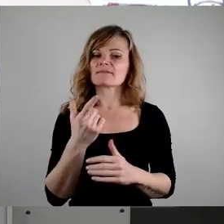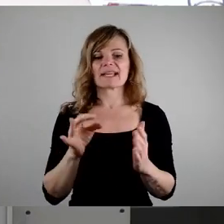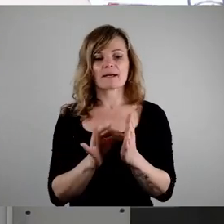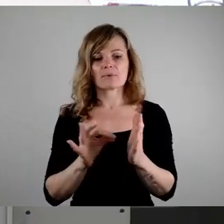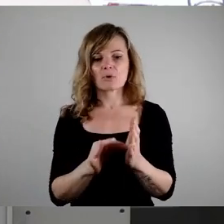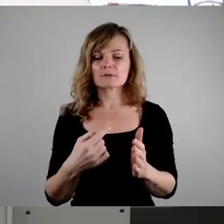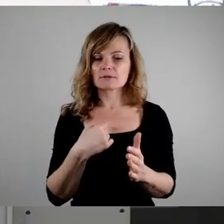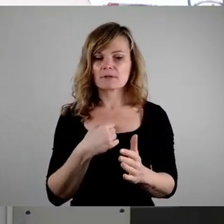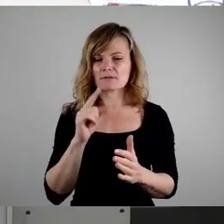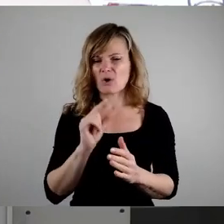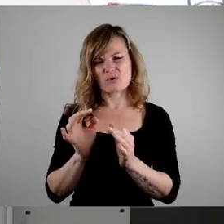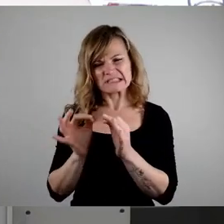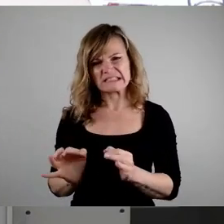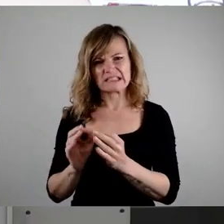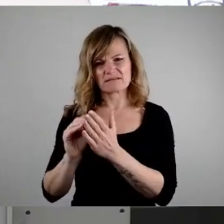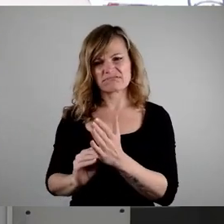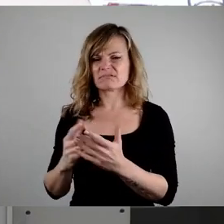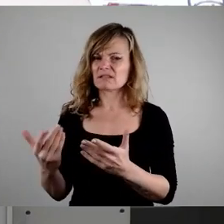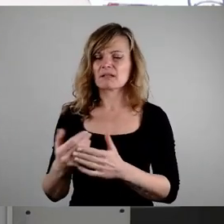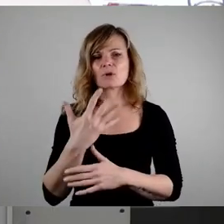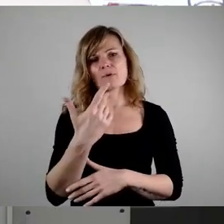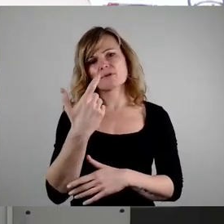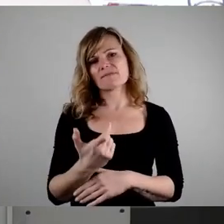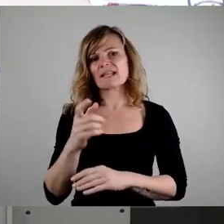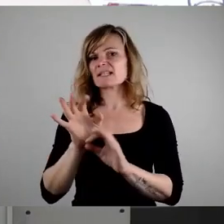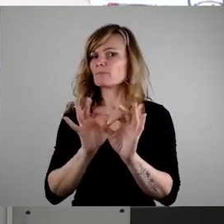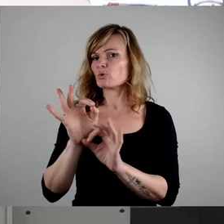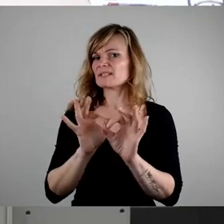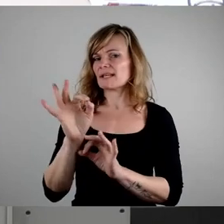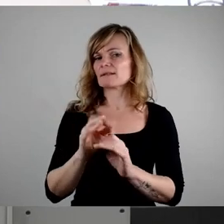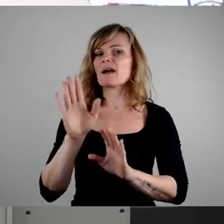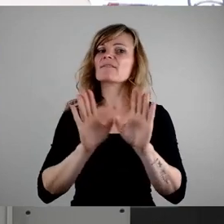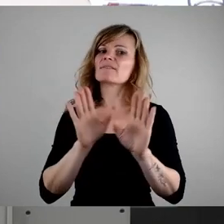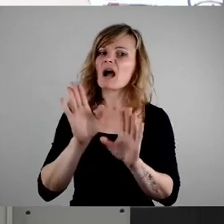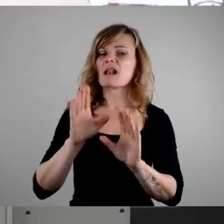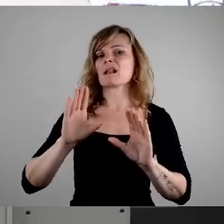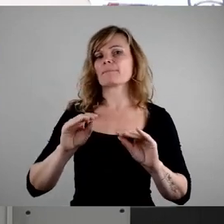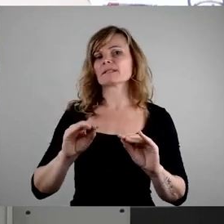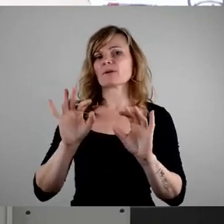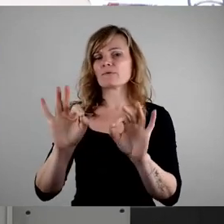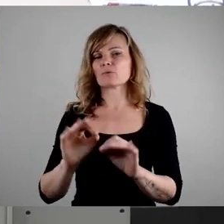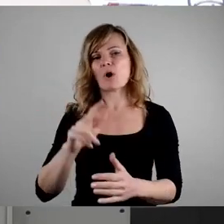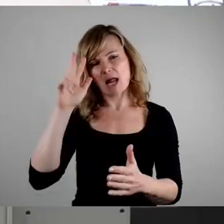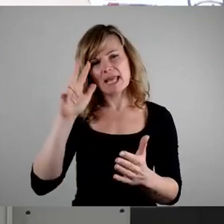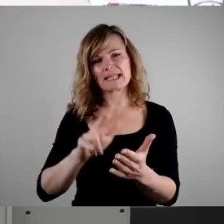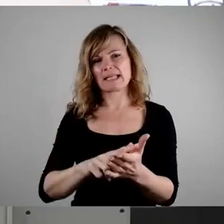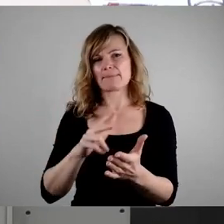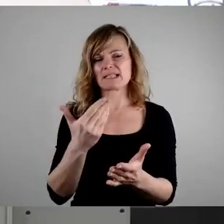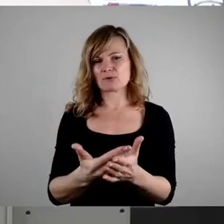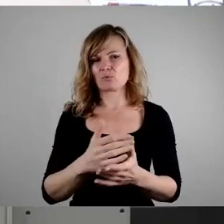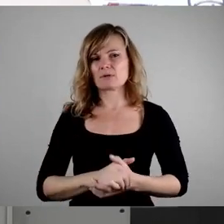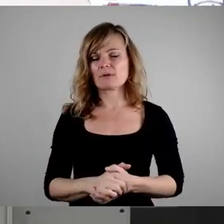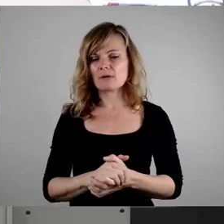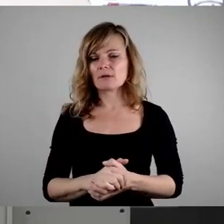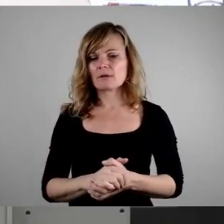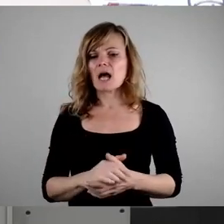kleinteilig ist, sind die 25 Prozent Wahlbeteiligung für die Legitimation. An denen ist an sich erstmal nichts